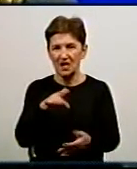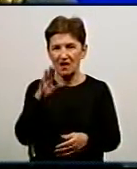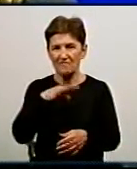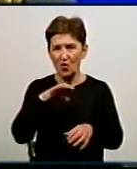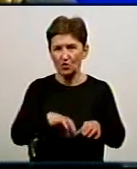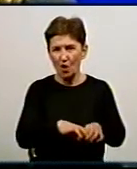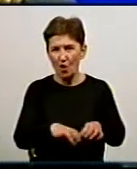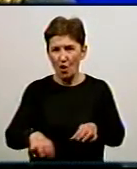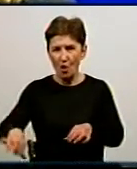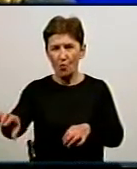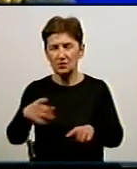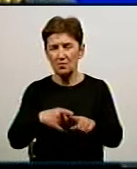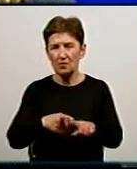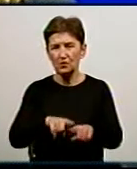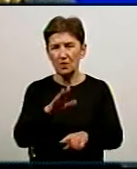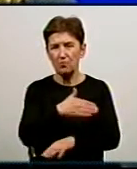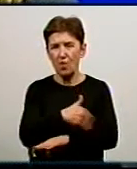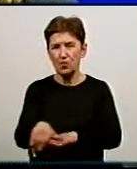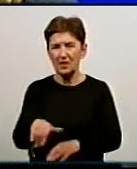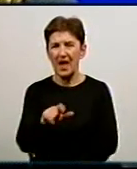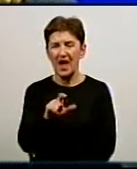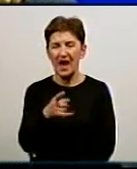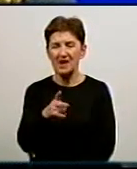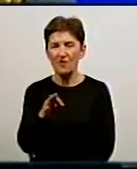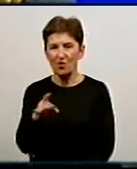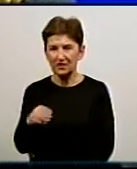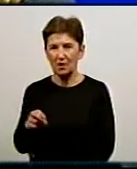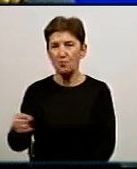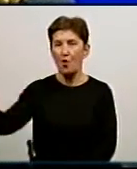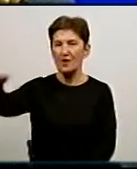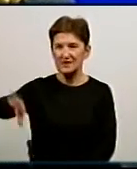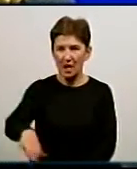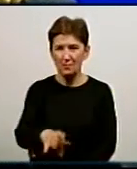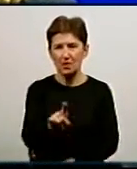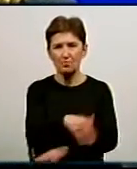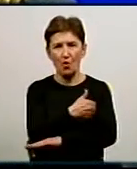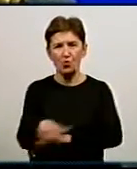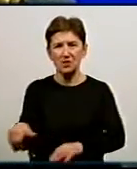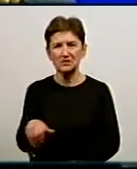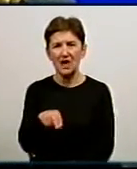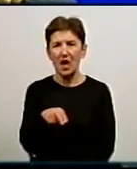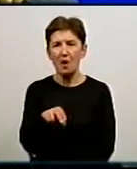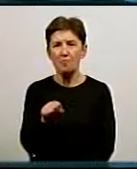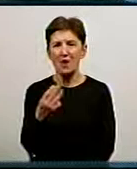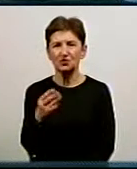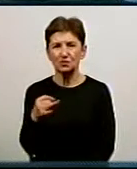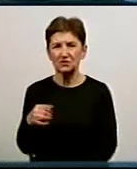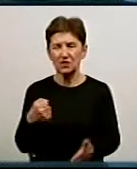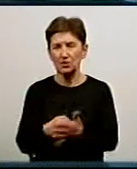проходить по вулиці Льворті, по набережній нашій, по вулиці Пашутінській, аж до вулиці Гайдара.